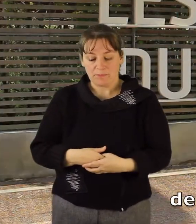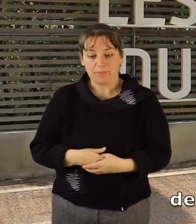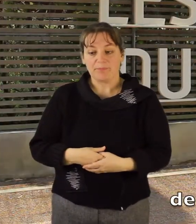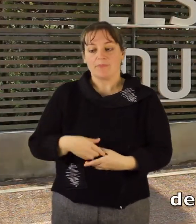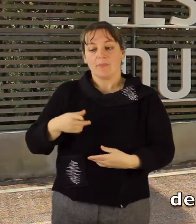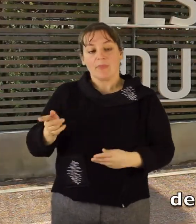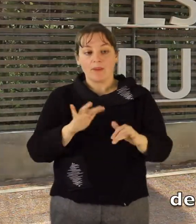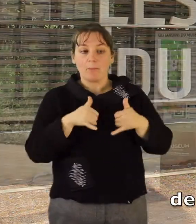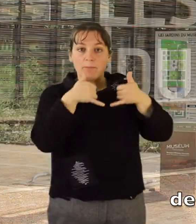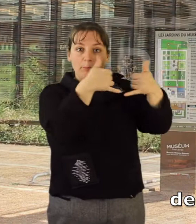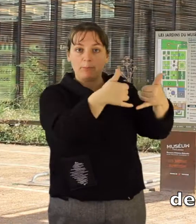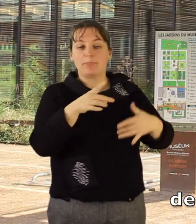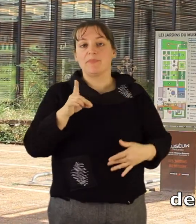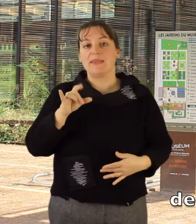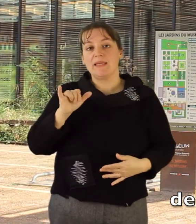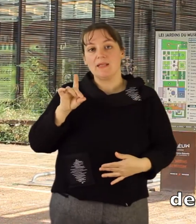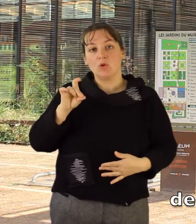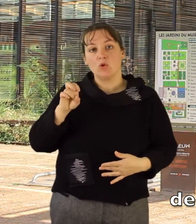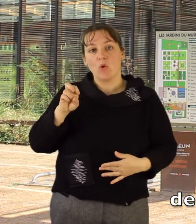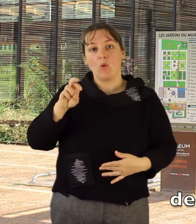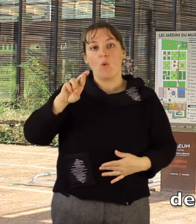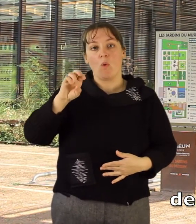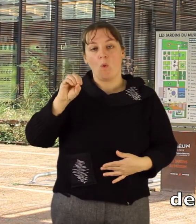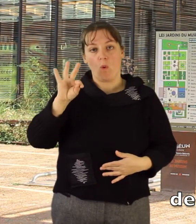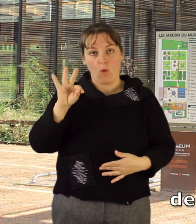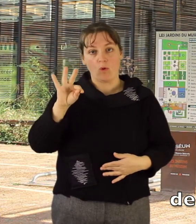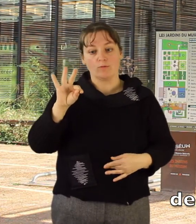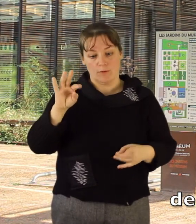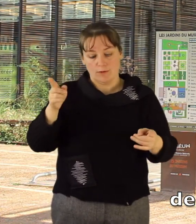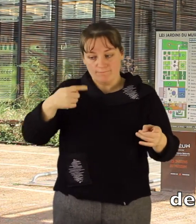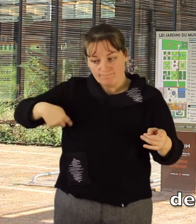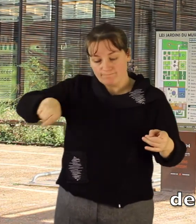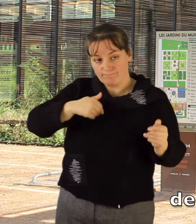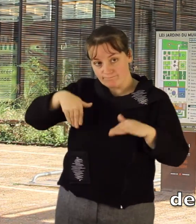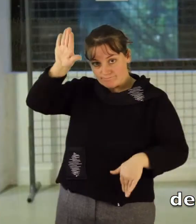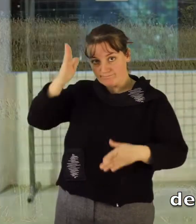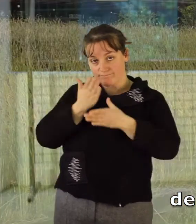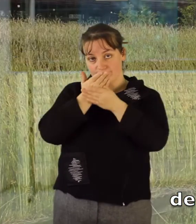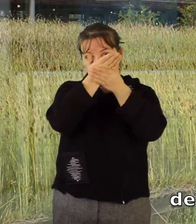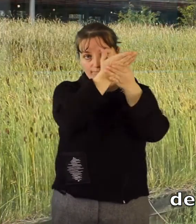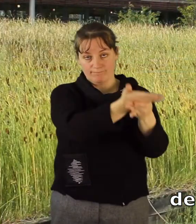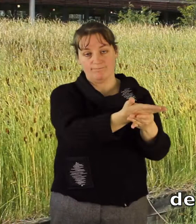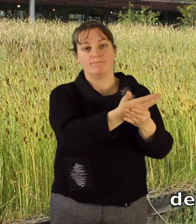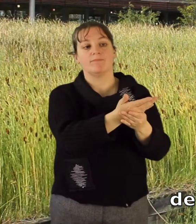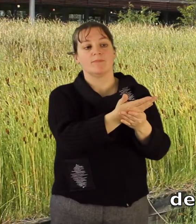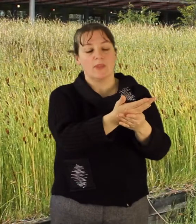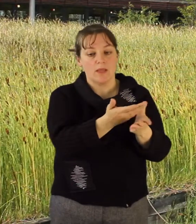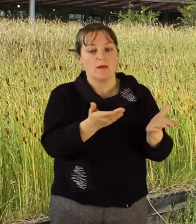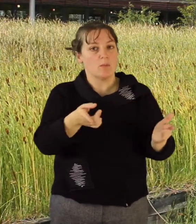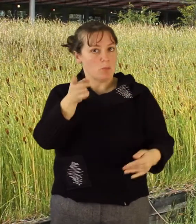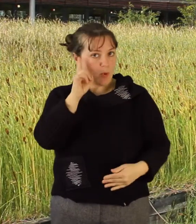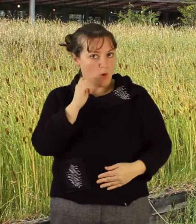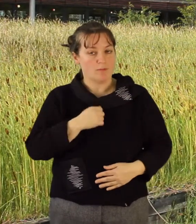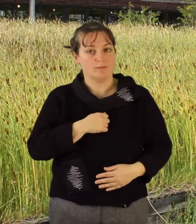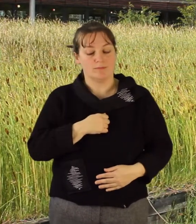Nous avons soumis un dossier de candidature pour obtenir le prix d'Iro au